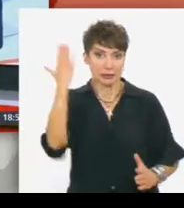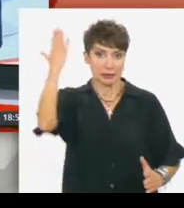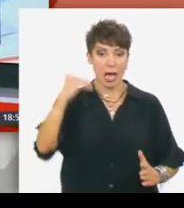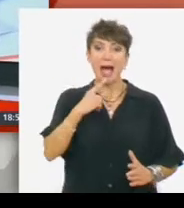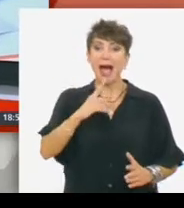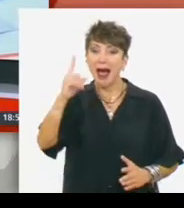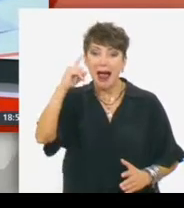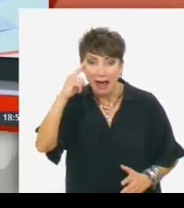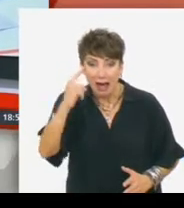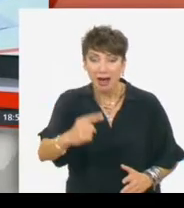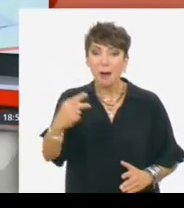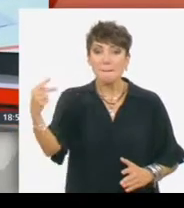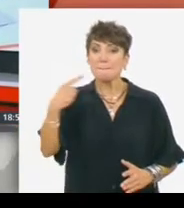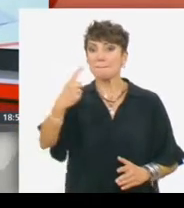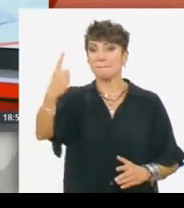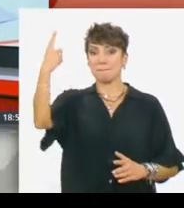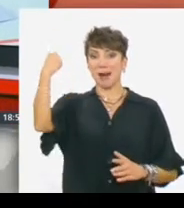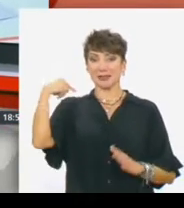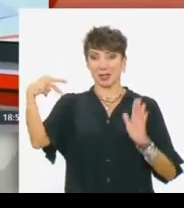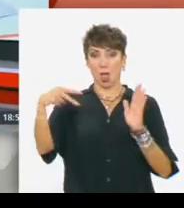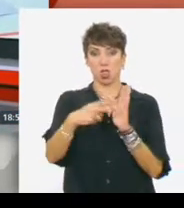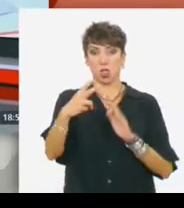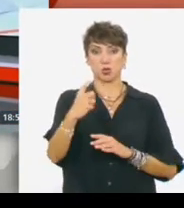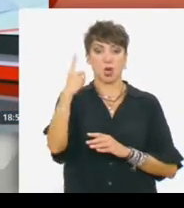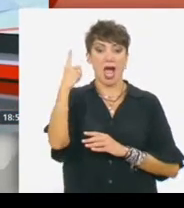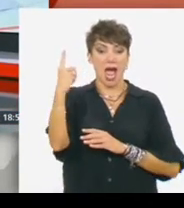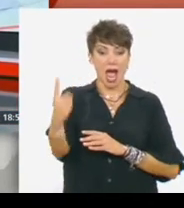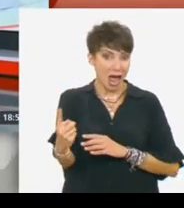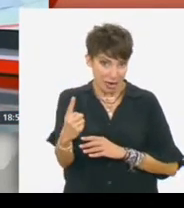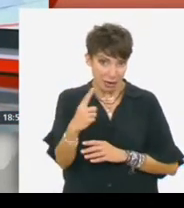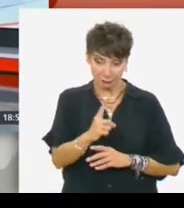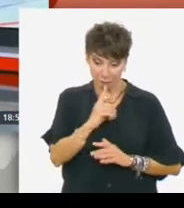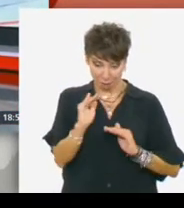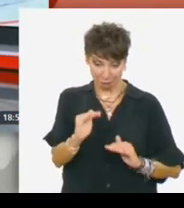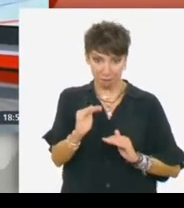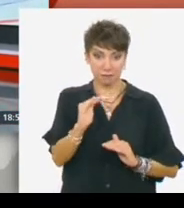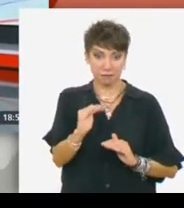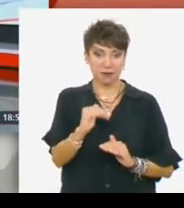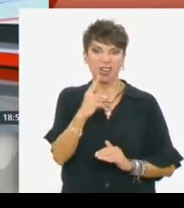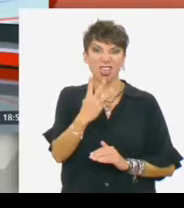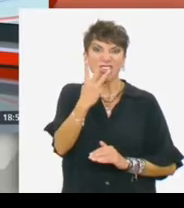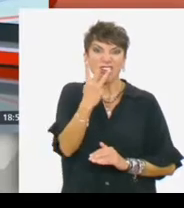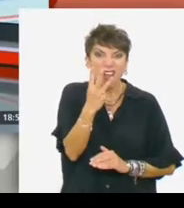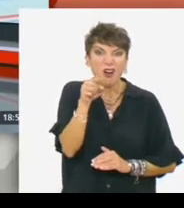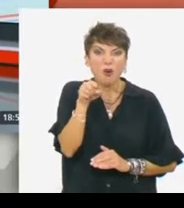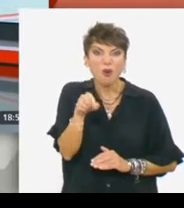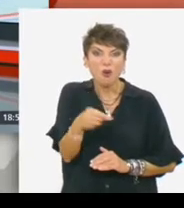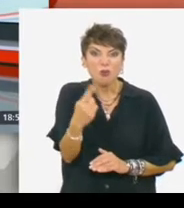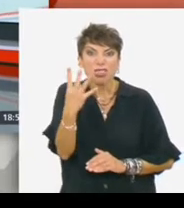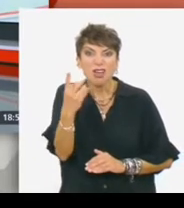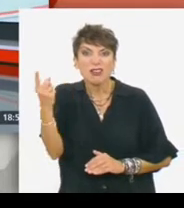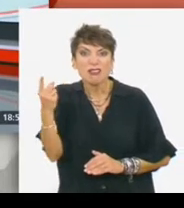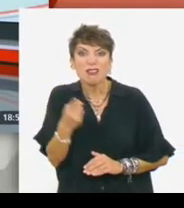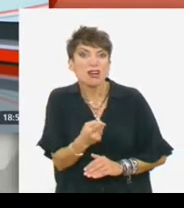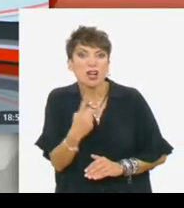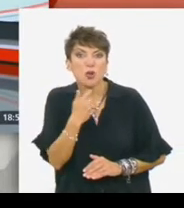με το 2021, δείτε τη διαφορά, πέρσι τέτοιο καιρό είμασταν στο 3,4